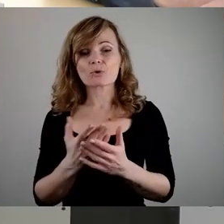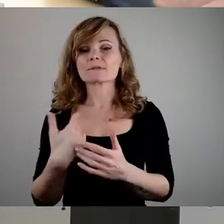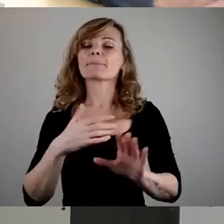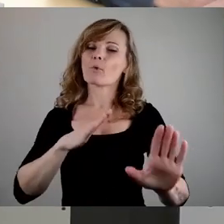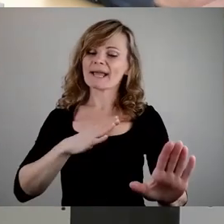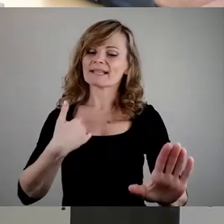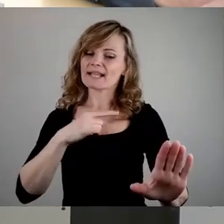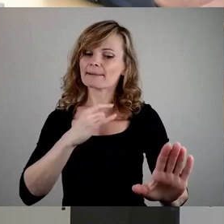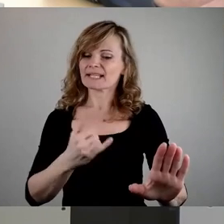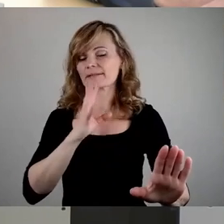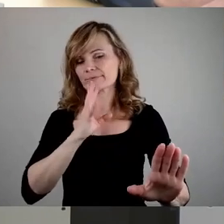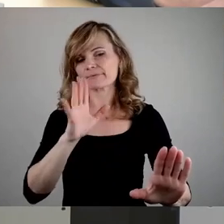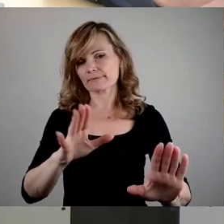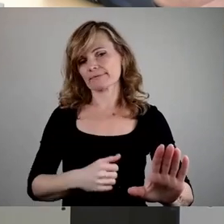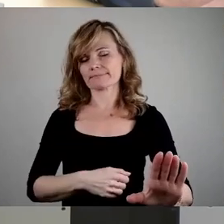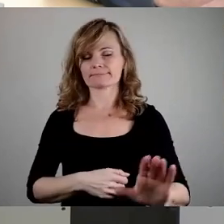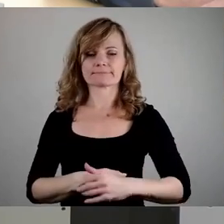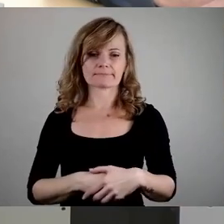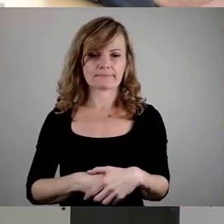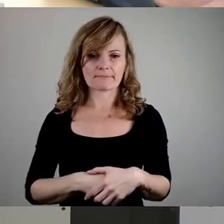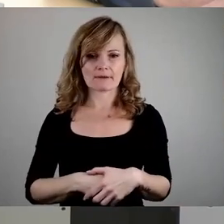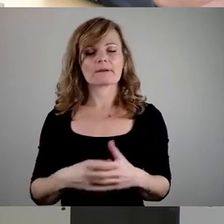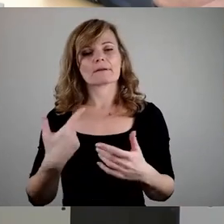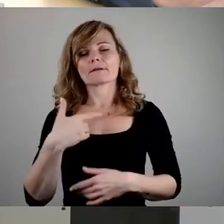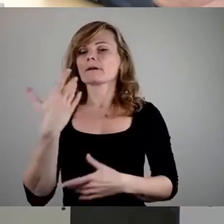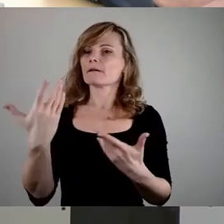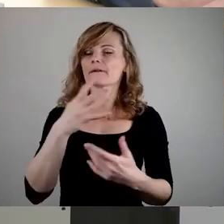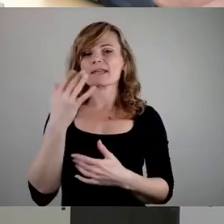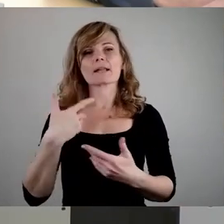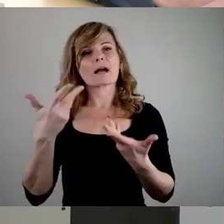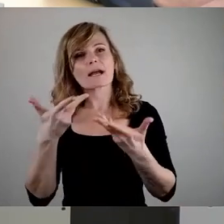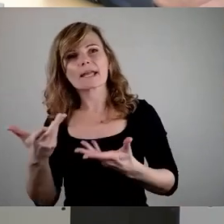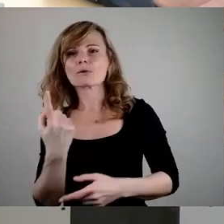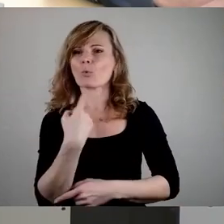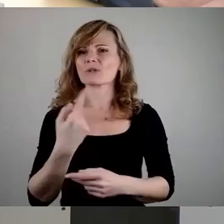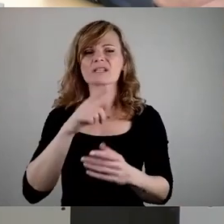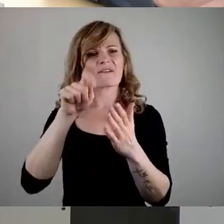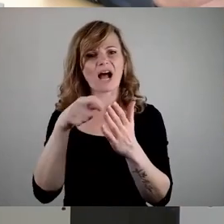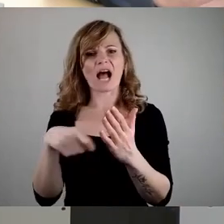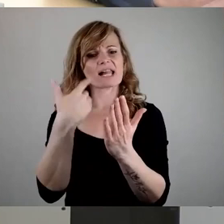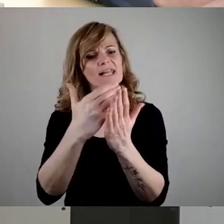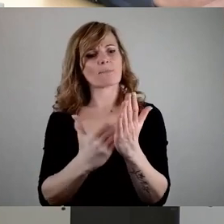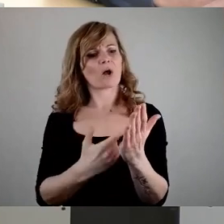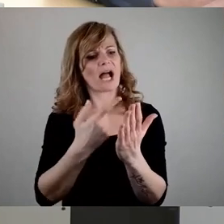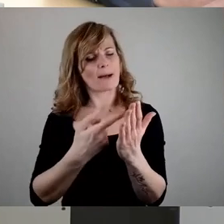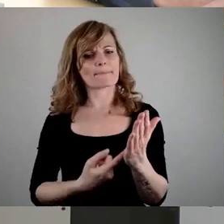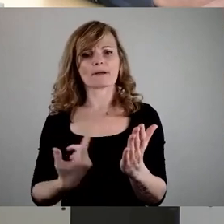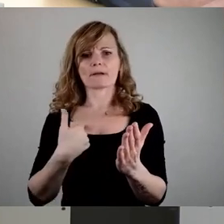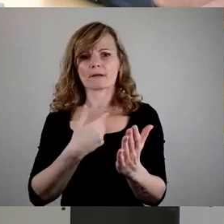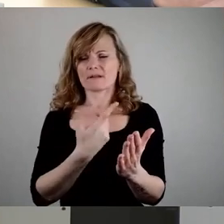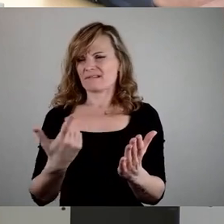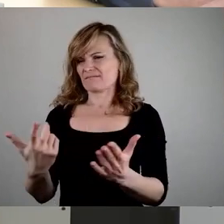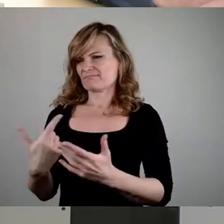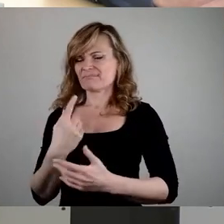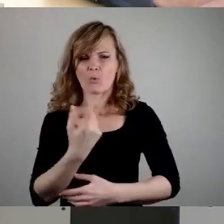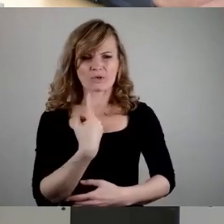dran, jetzt bin ich dran, in wahnsinnig vielen Reden gehört. Unser Wahlprogramm, ich würde es begrüßen, wir kümmern uns um unsere Aufgabe als